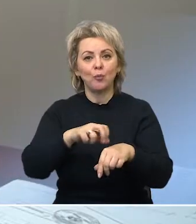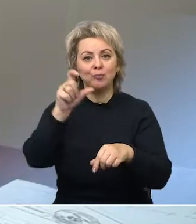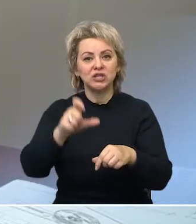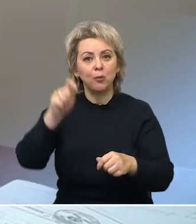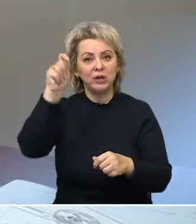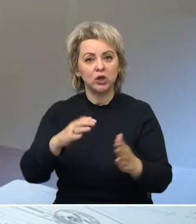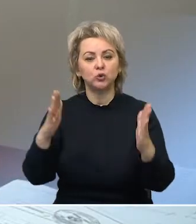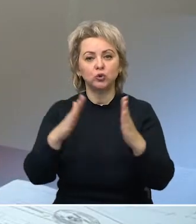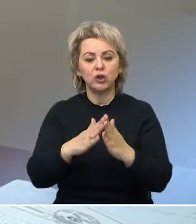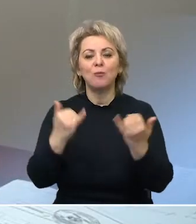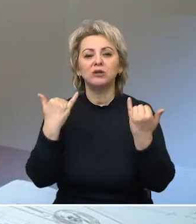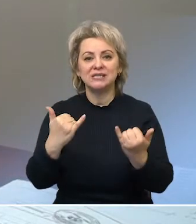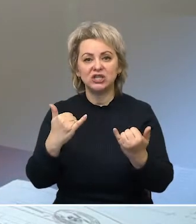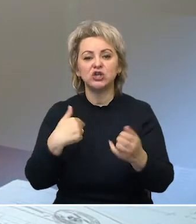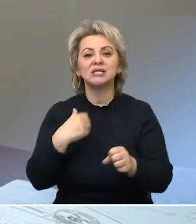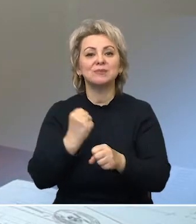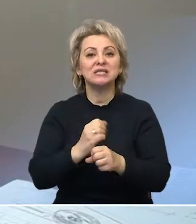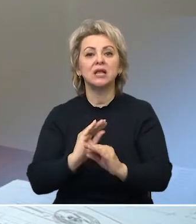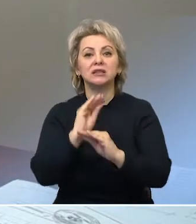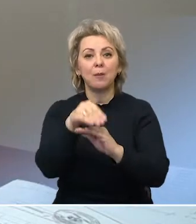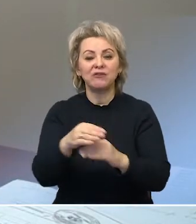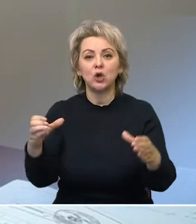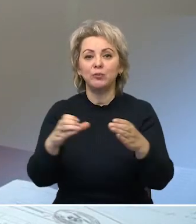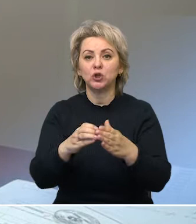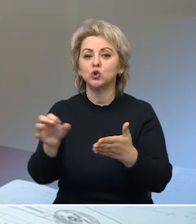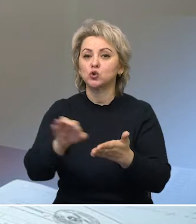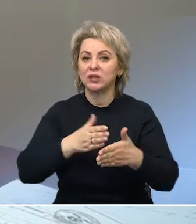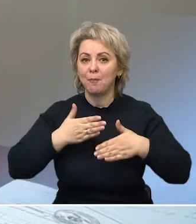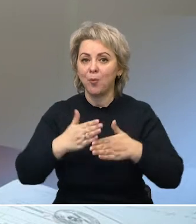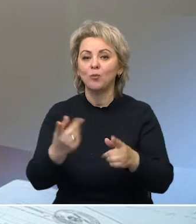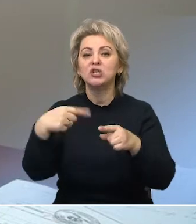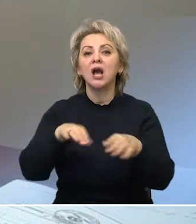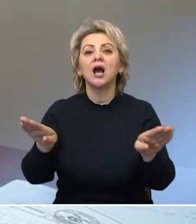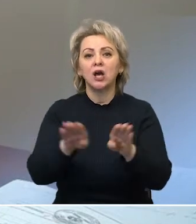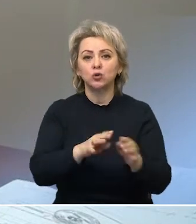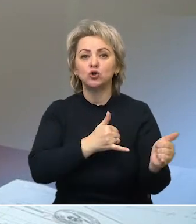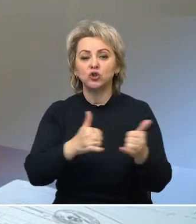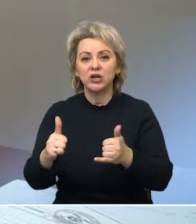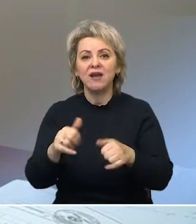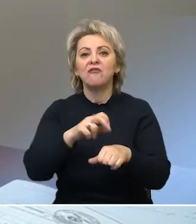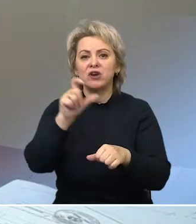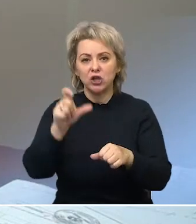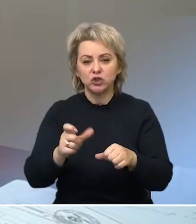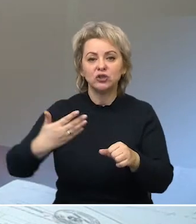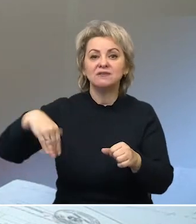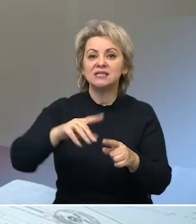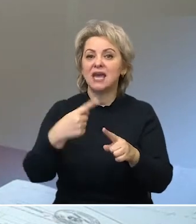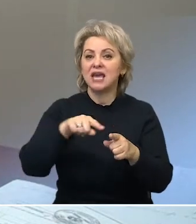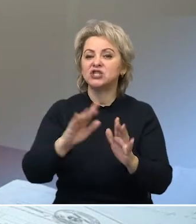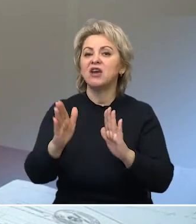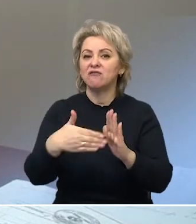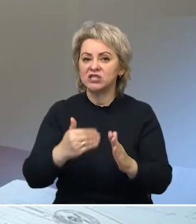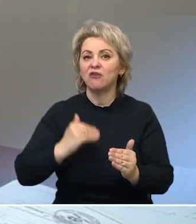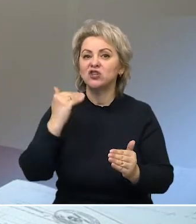Сейчас мы сделали дополнительную бригаду неотложной помощи, которую также обслуживают фельдшера. И все вот эти вызыва с высокой